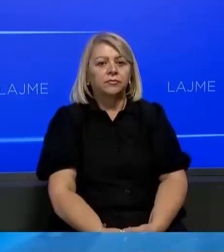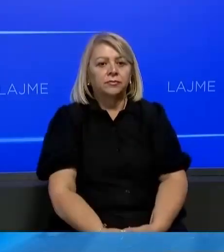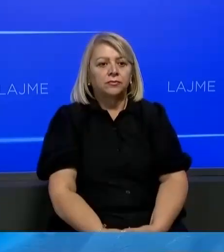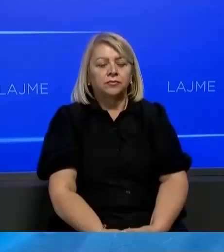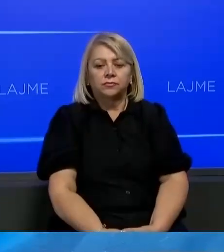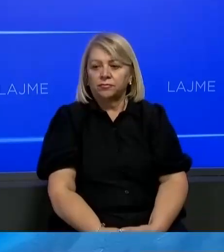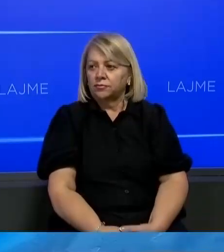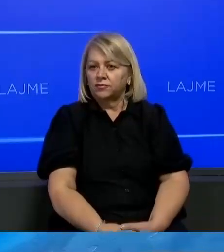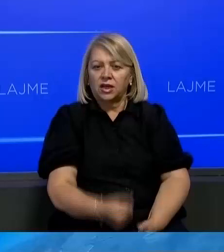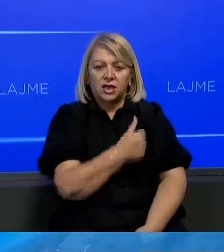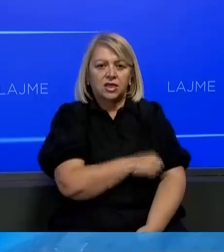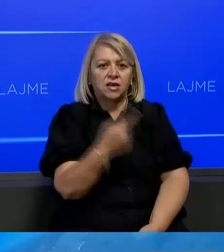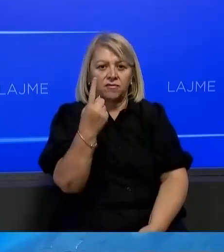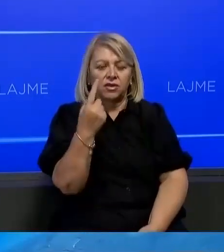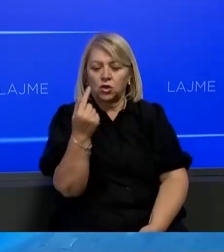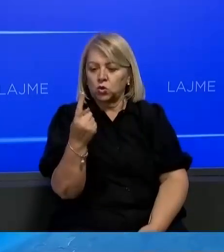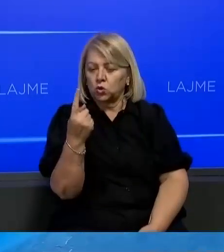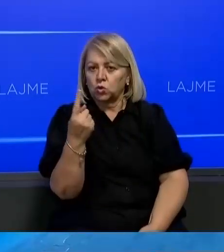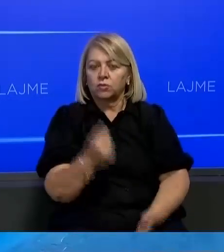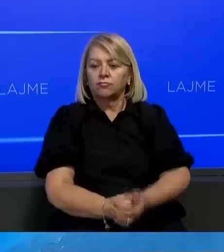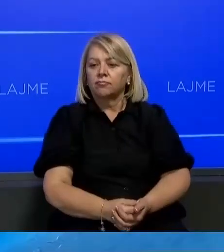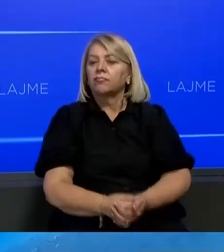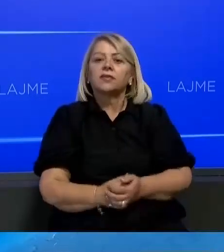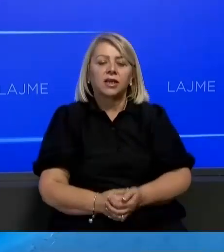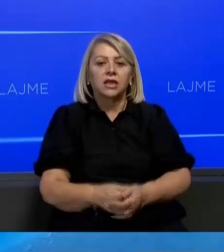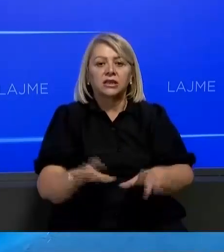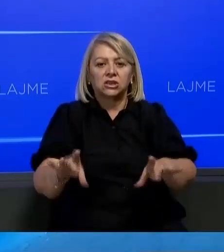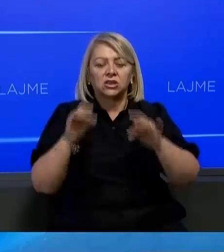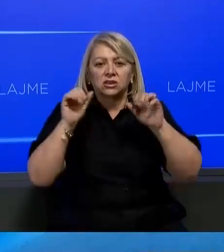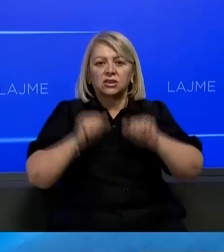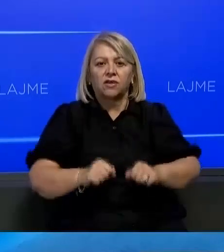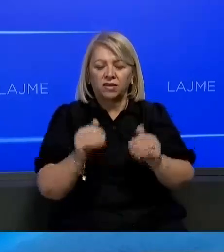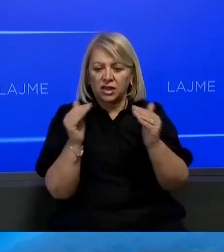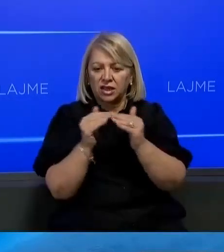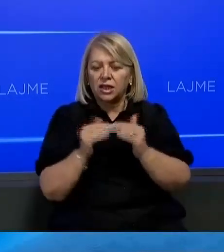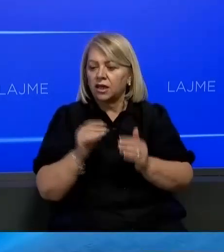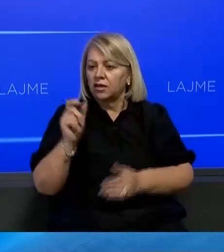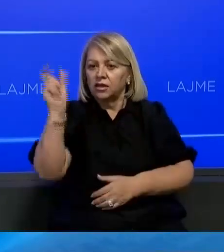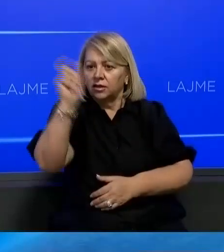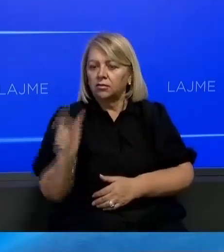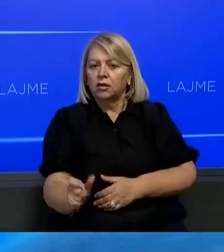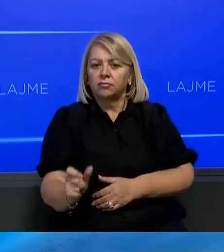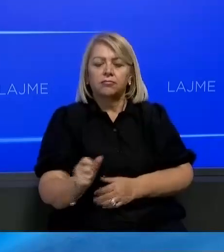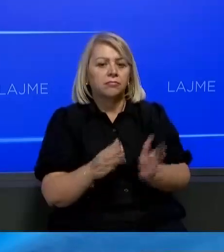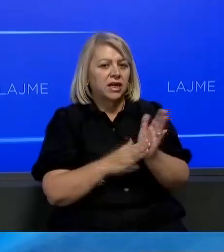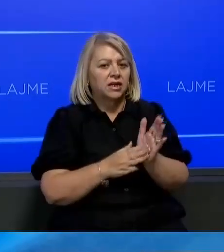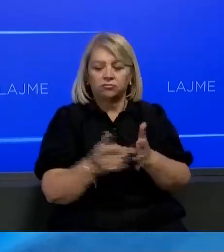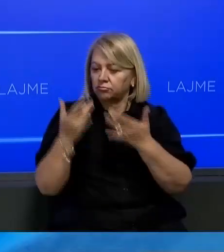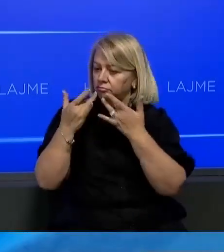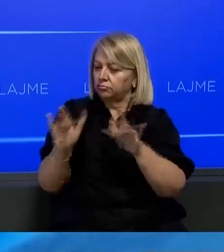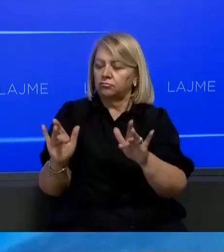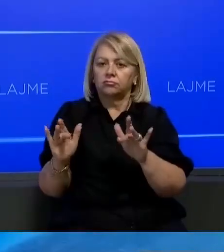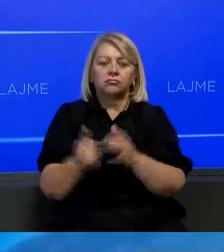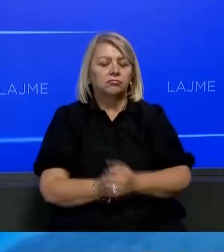Një vite gjyst më pasio e mrua si kreju i pasgjeluri një qeverie unitetit e Italis, Mario Draghi, ka dhënë dorheqen si